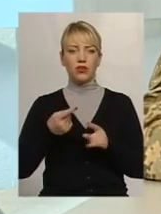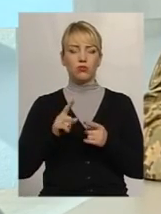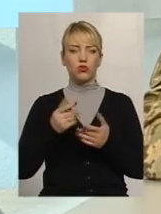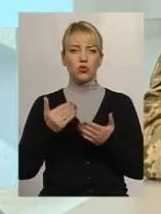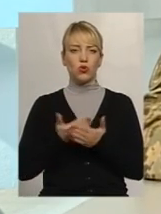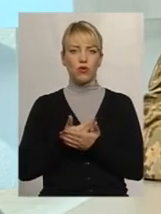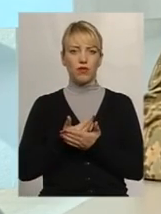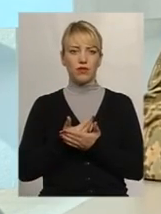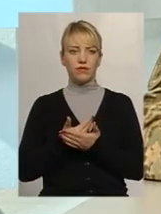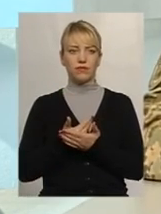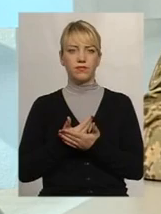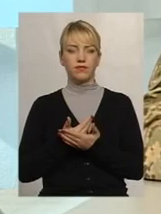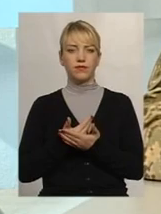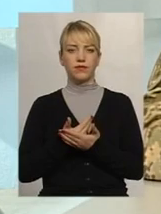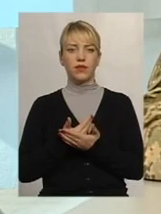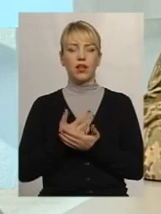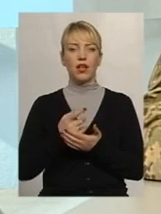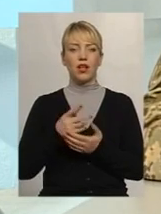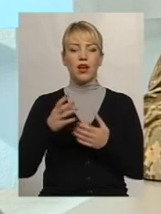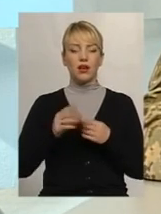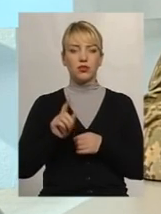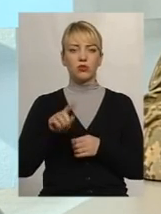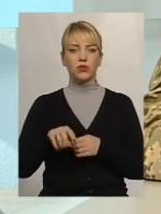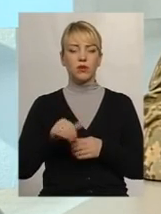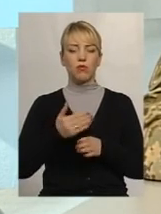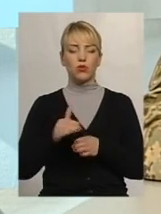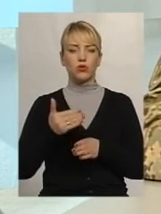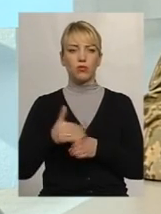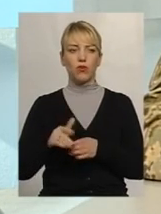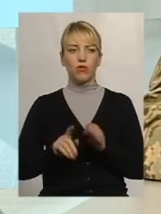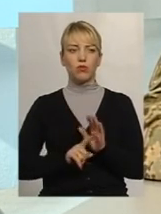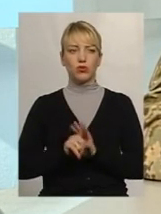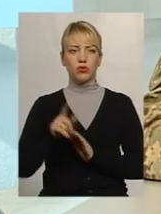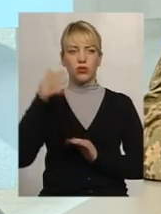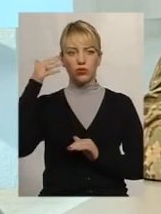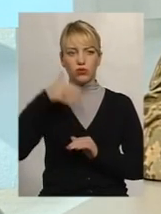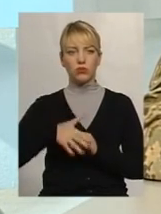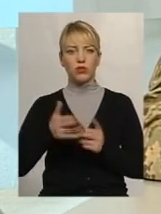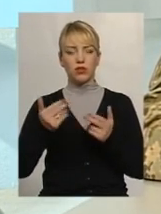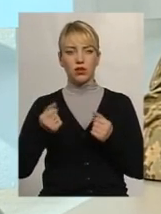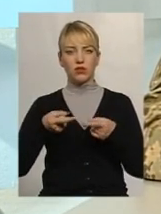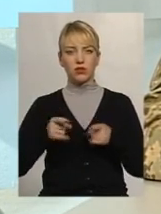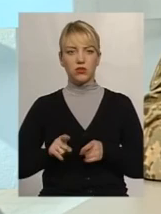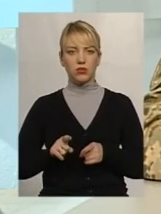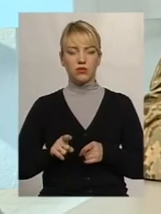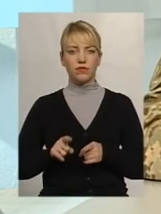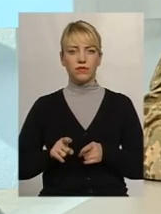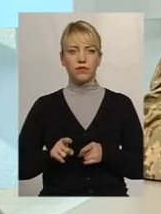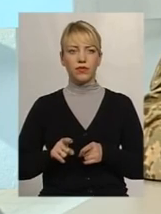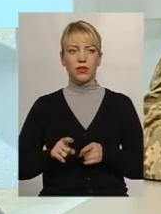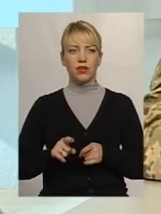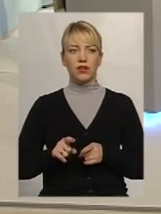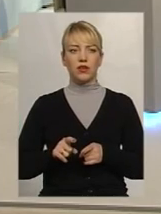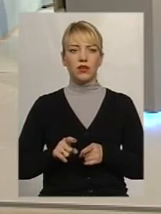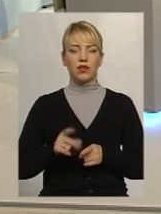нове, і разом з тим вже поступово починають розуміти, що так, дійсно, ні одна